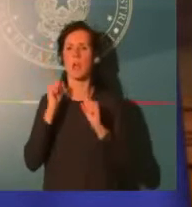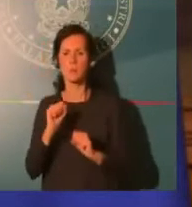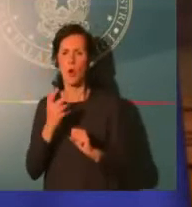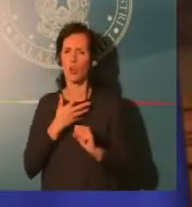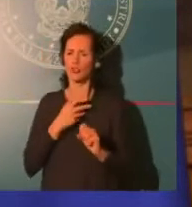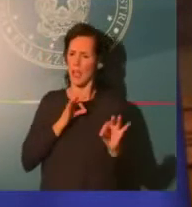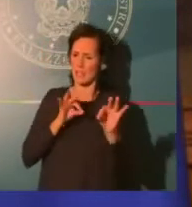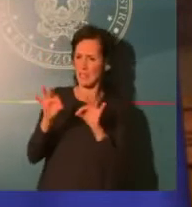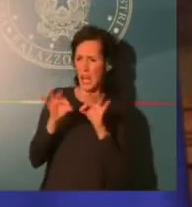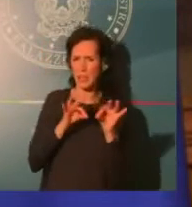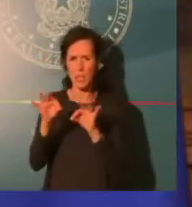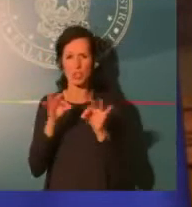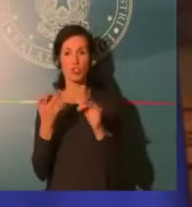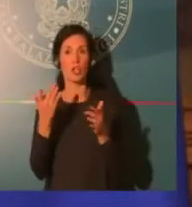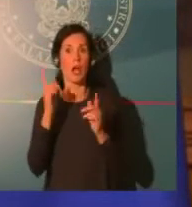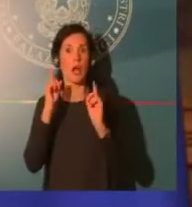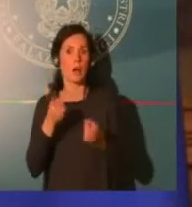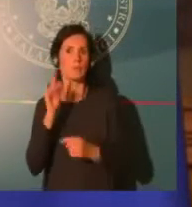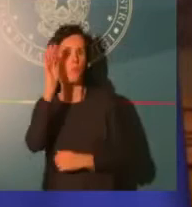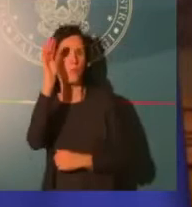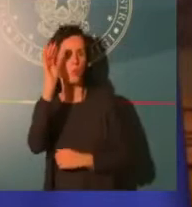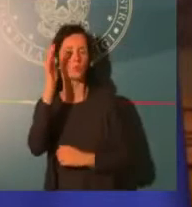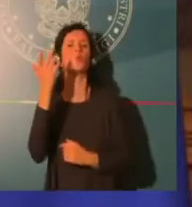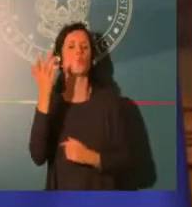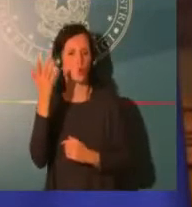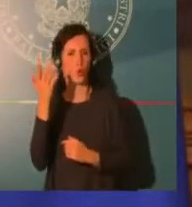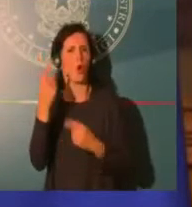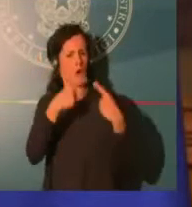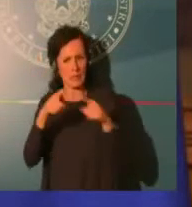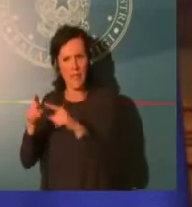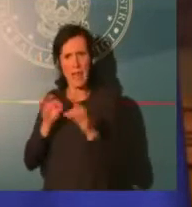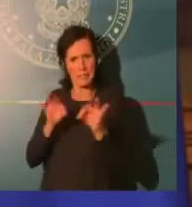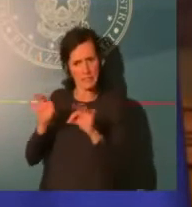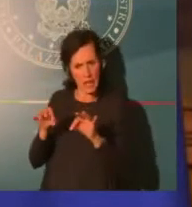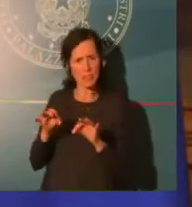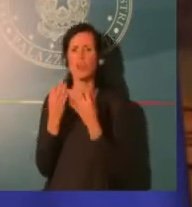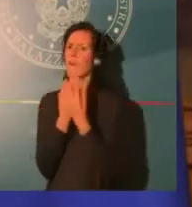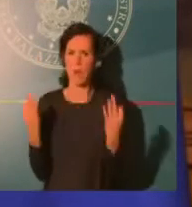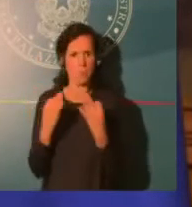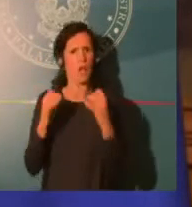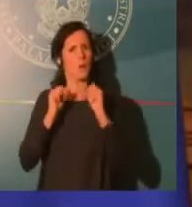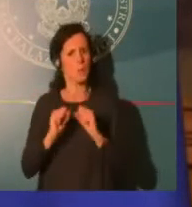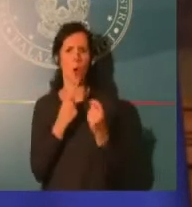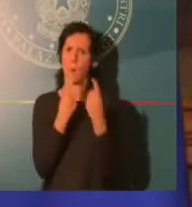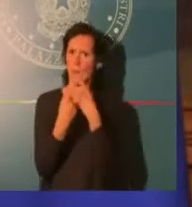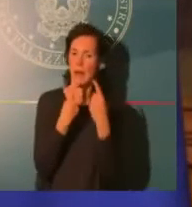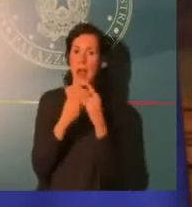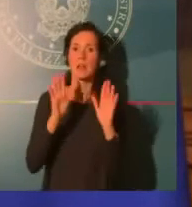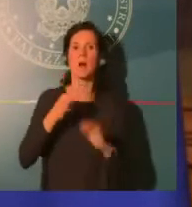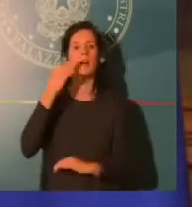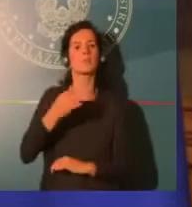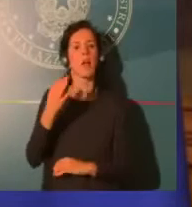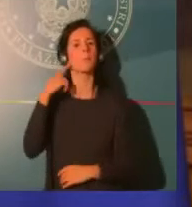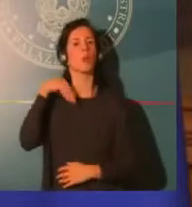parliamo. Però con la consapevolezza che è facile fare da contrapunto, è più difficile